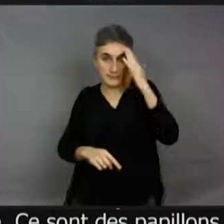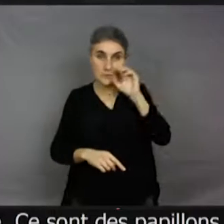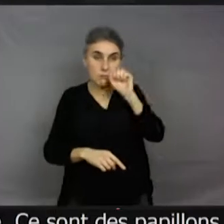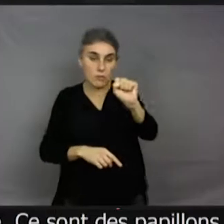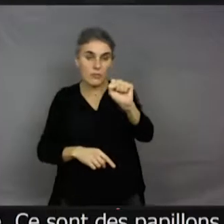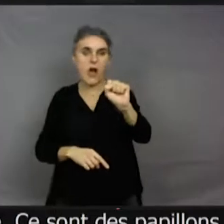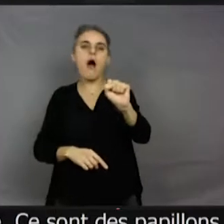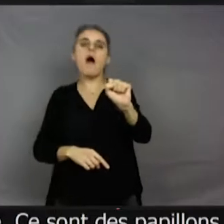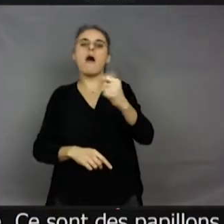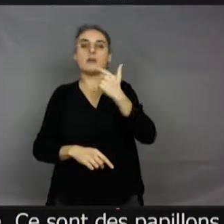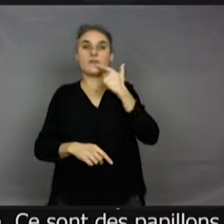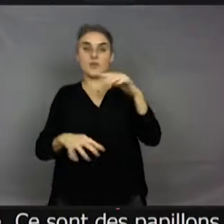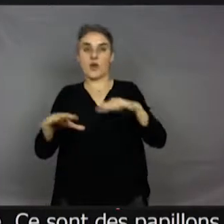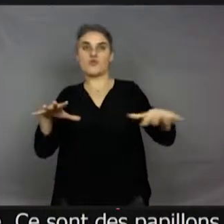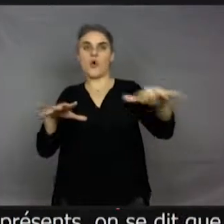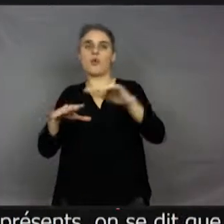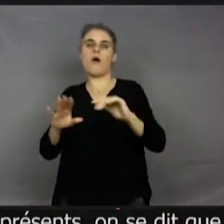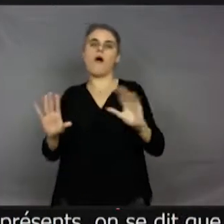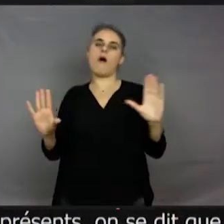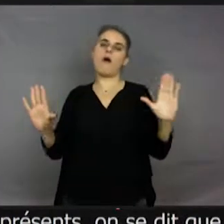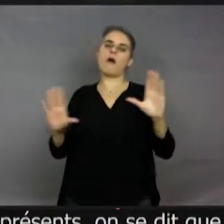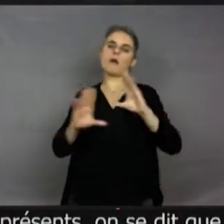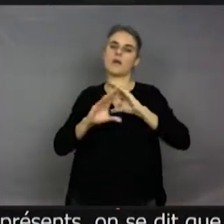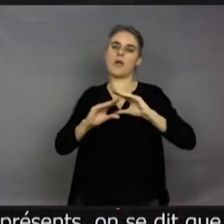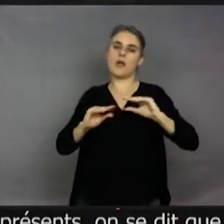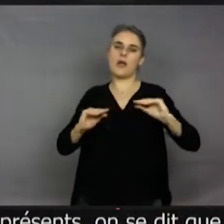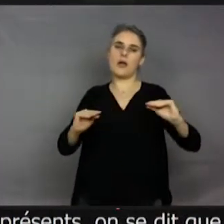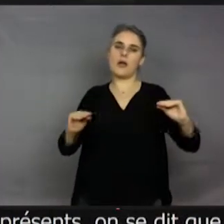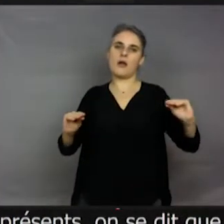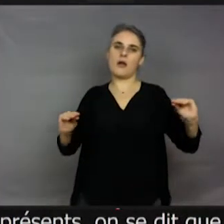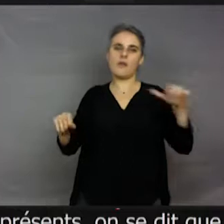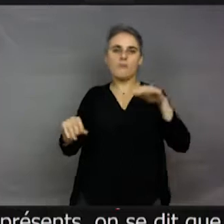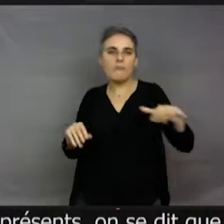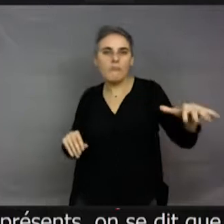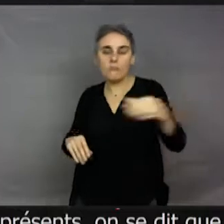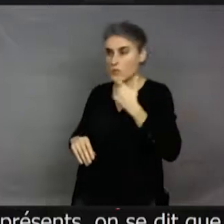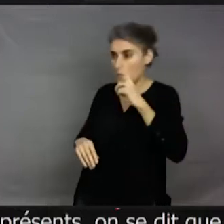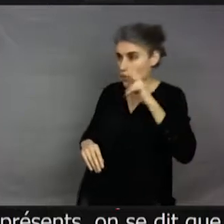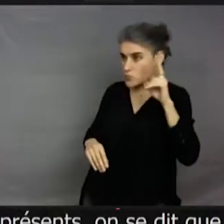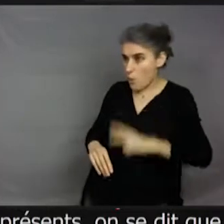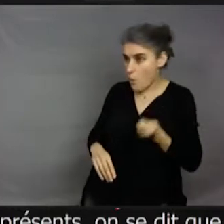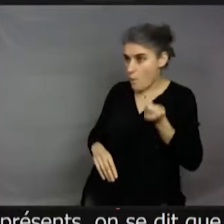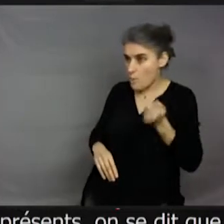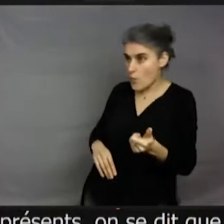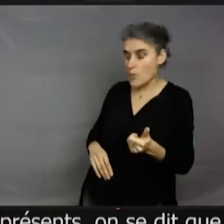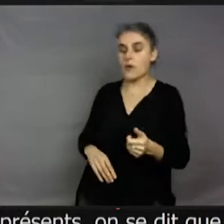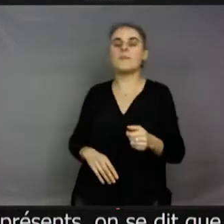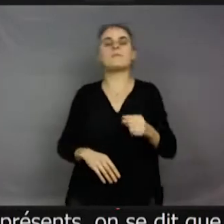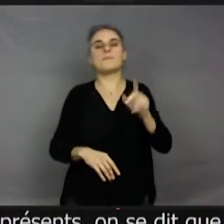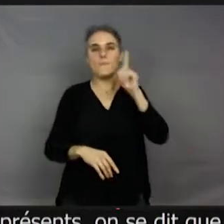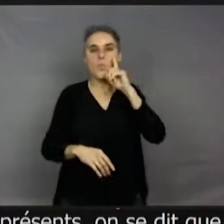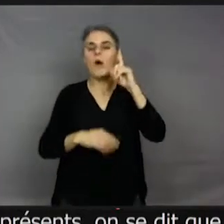fait, cet endroit est un peu tranquille. Cet écosystème est un peu peinard. Parce que ces papillons, souvent, fait,